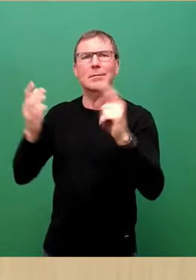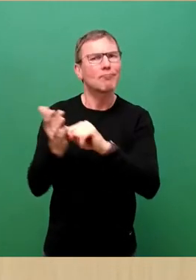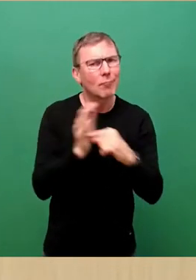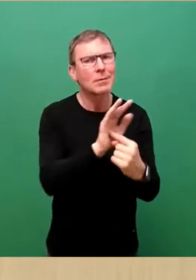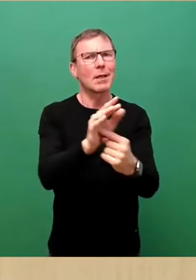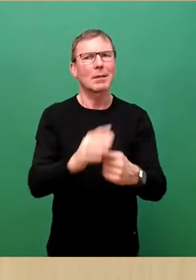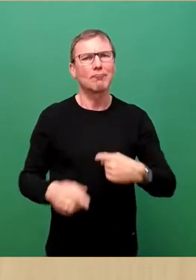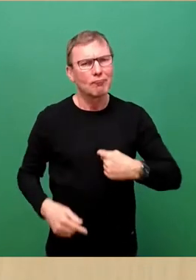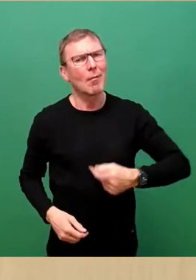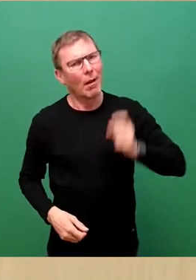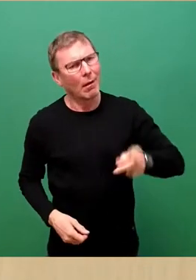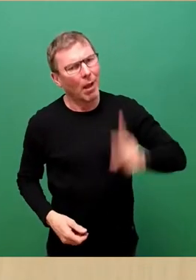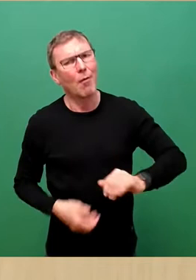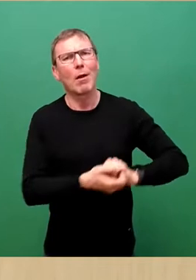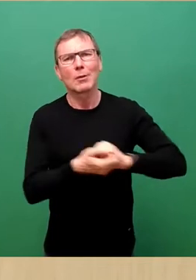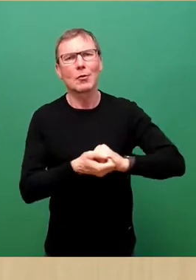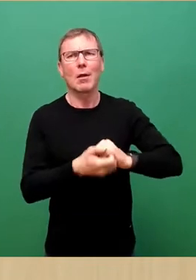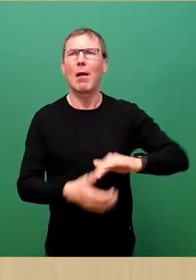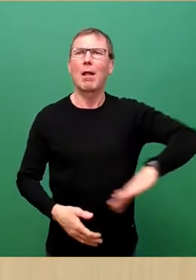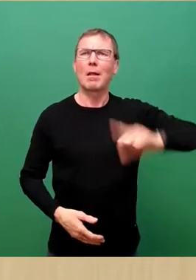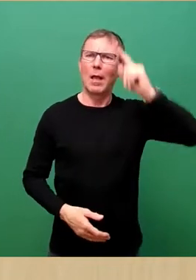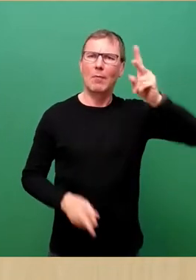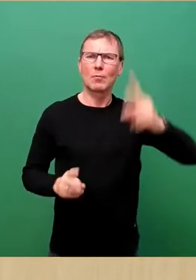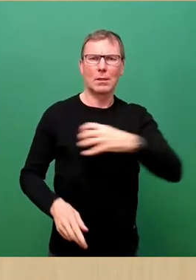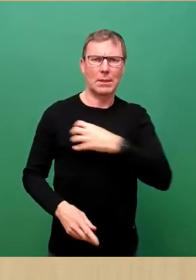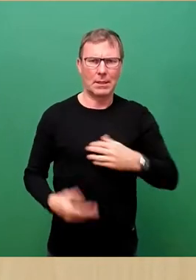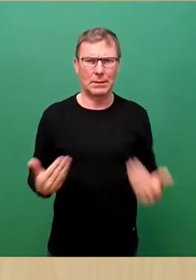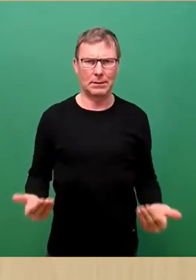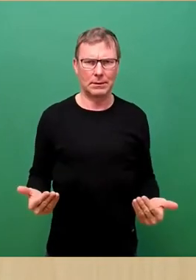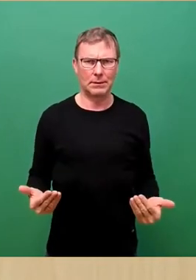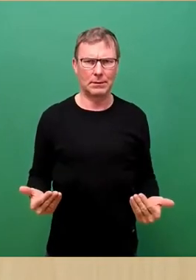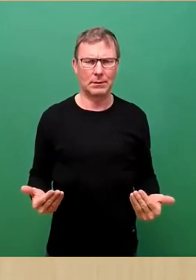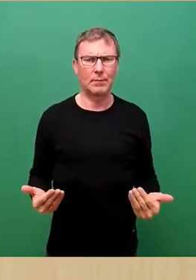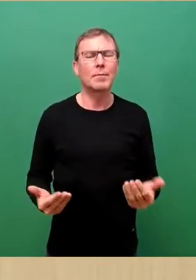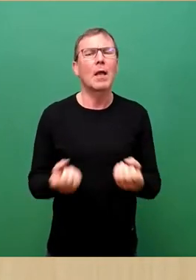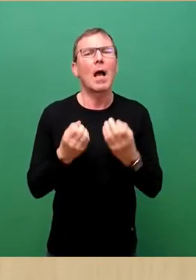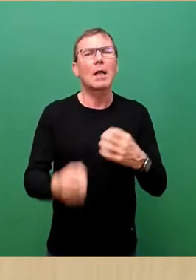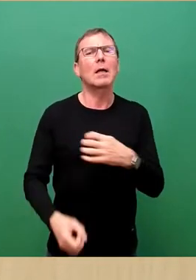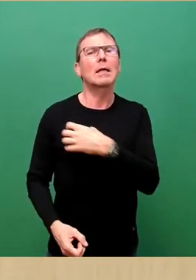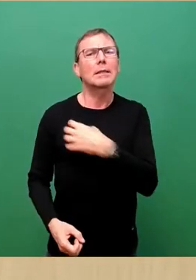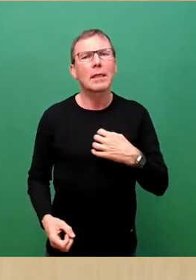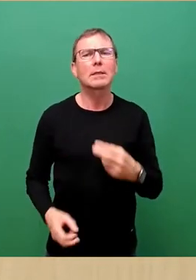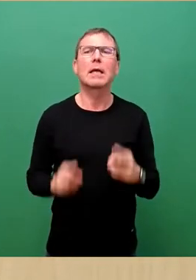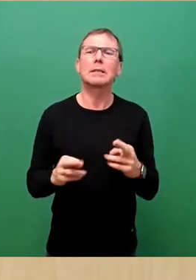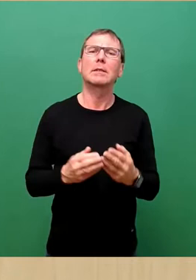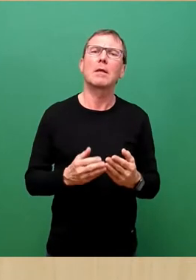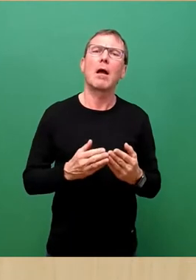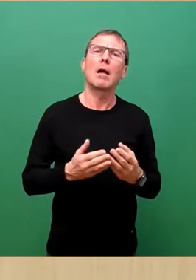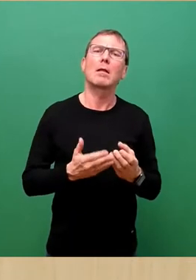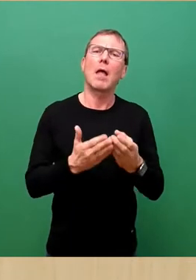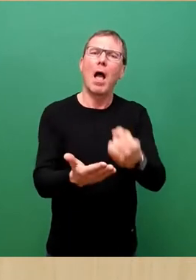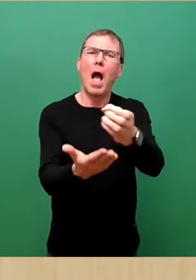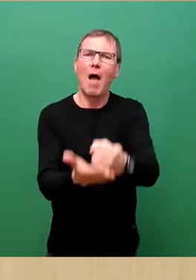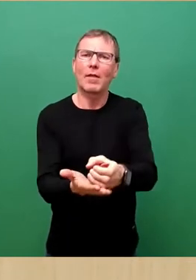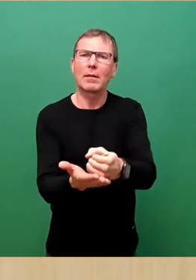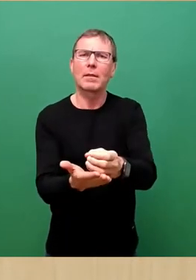wie solidarisch unsere Landeshauptstadt Dresden ist. Die Erklärung Dresdens zum sicheren Hafen wäre vielleicht